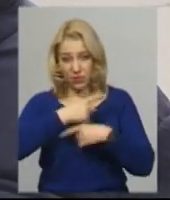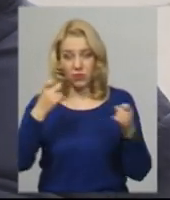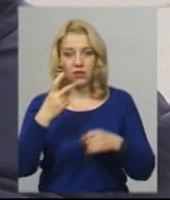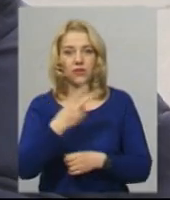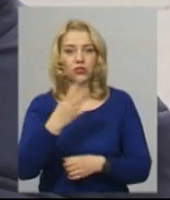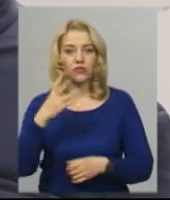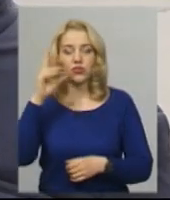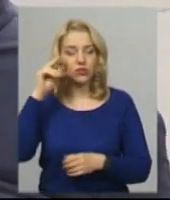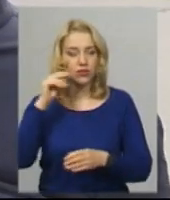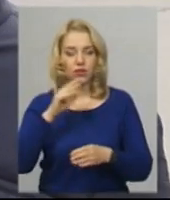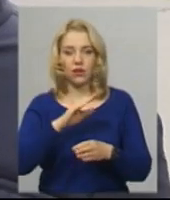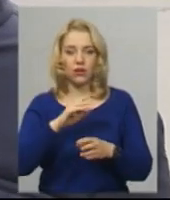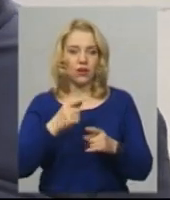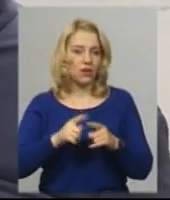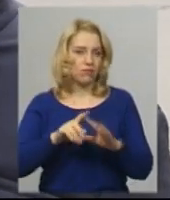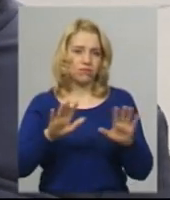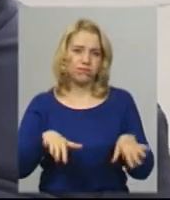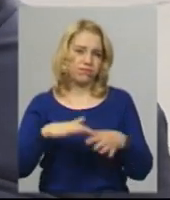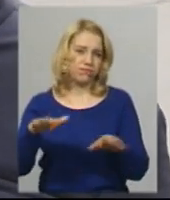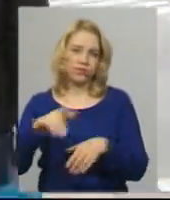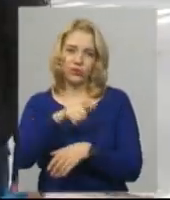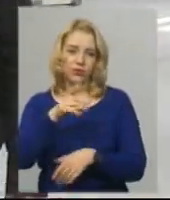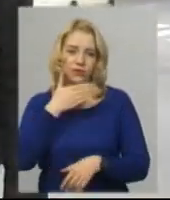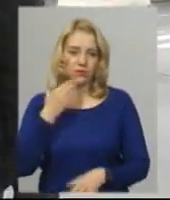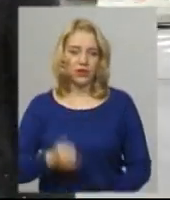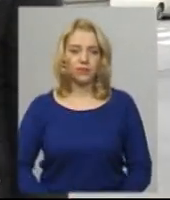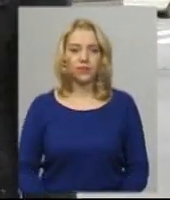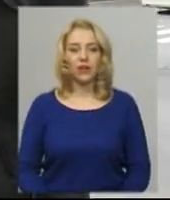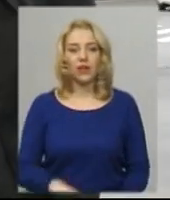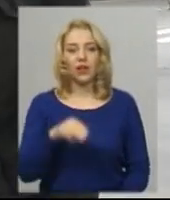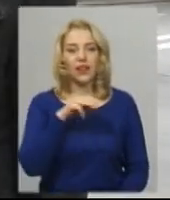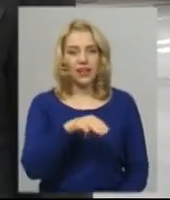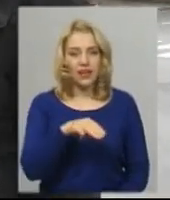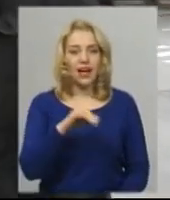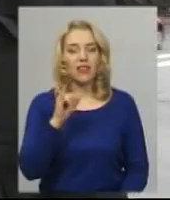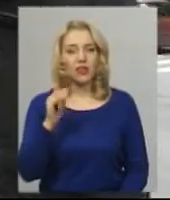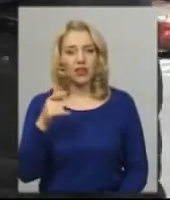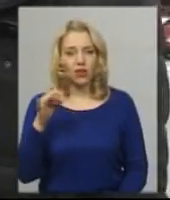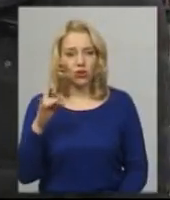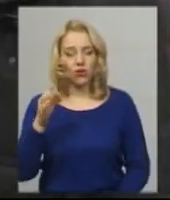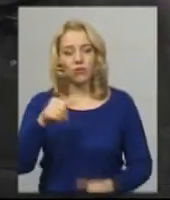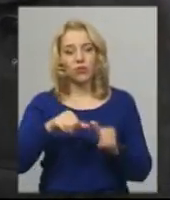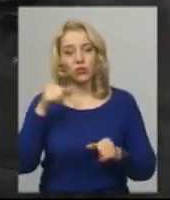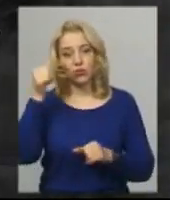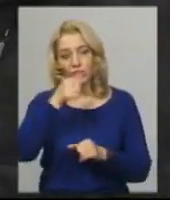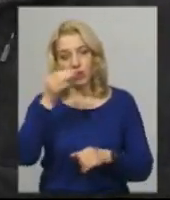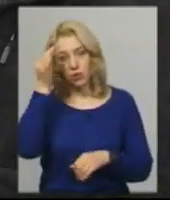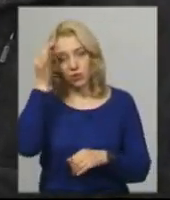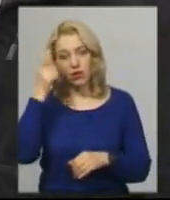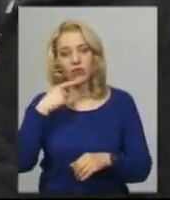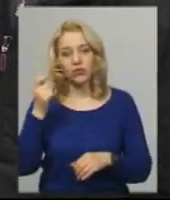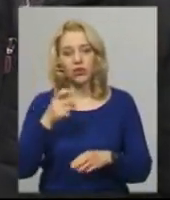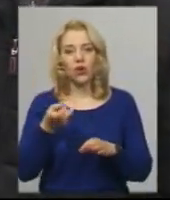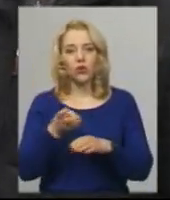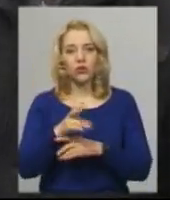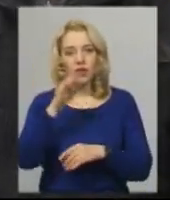-го числа пущів, на кладбіше людей не було. Тетяна та Ігор Середюки минулого року на поминальну неділю ходили на цвинтар до